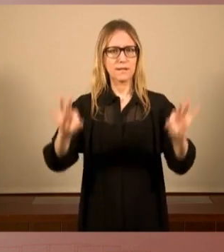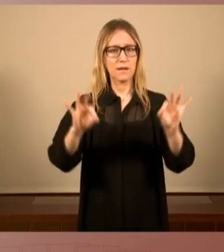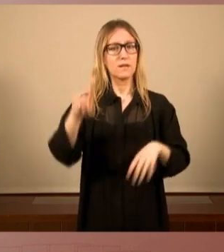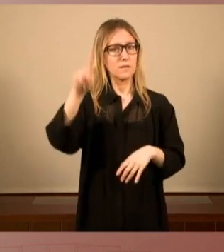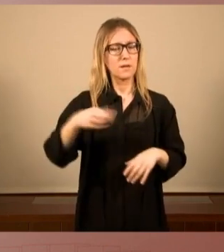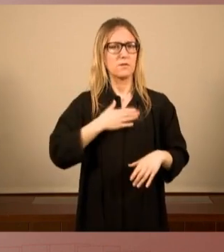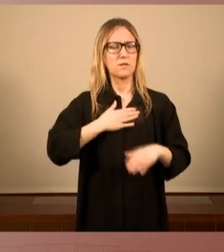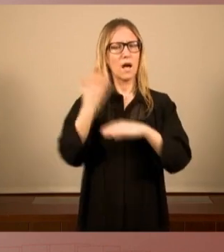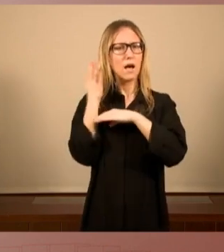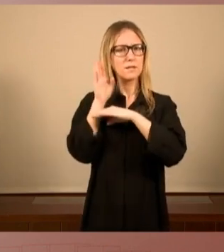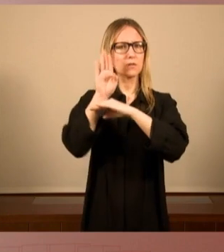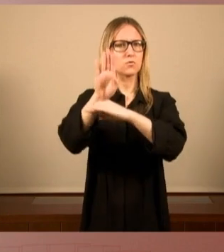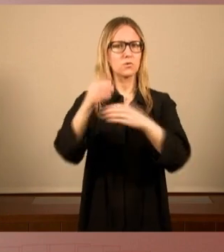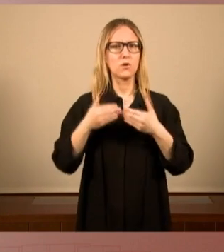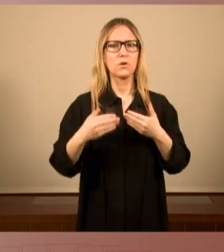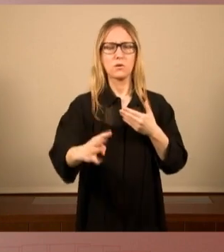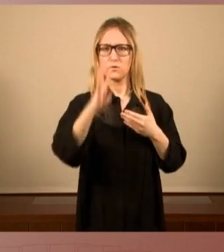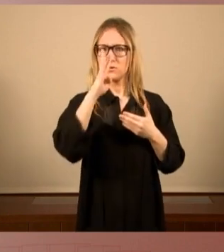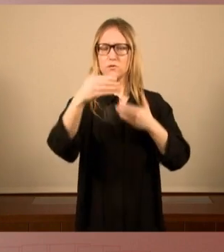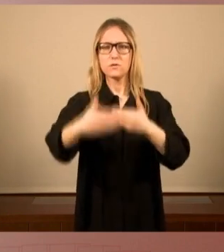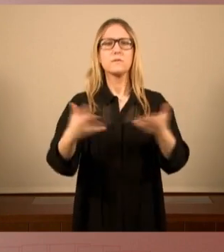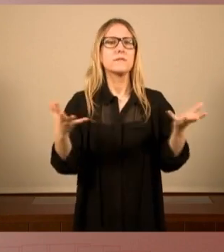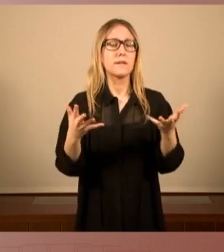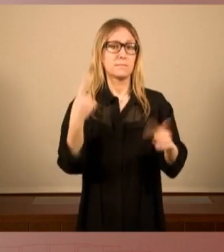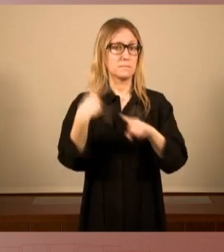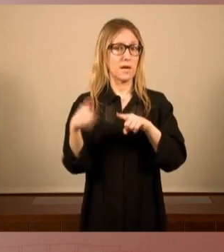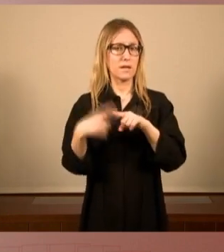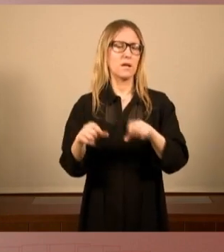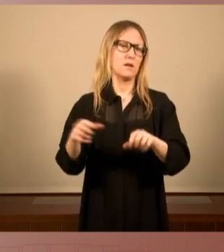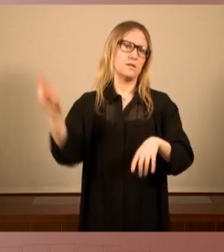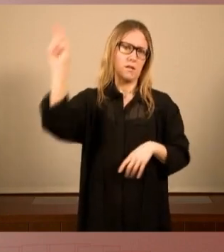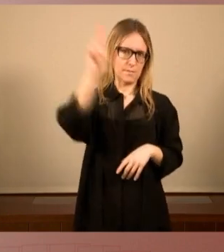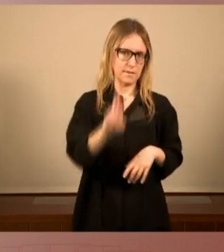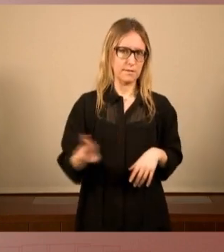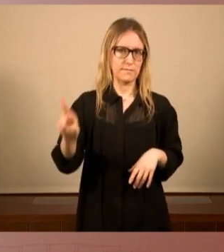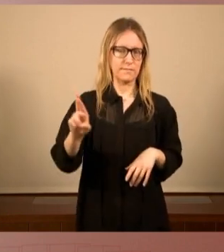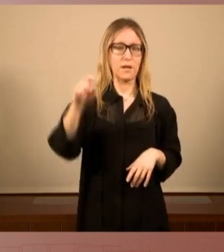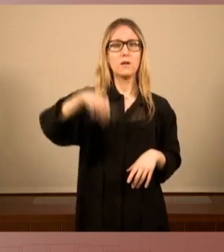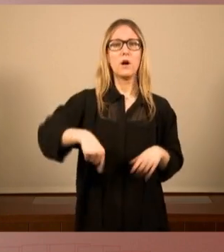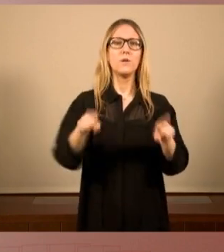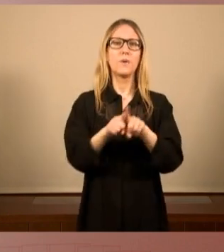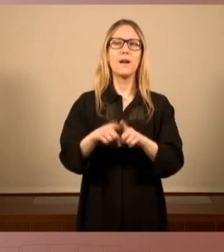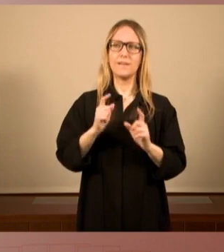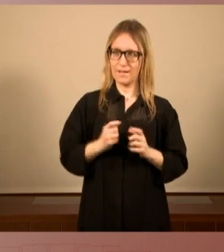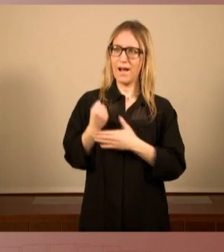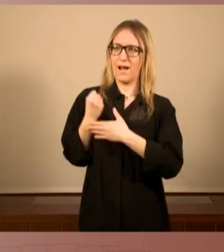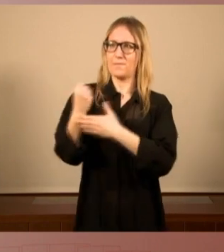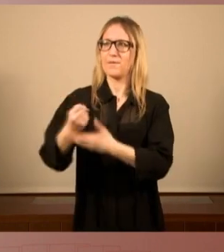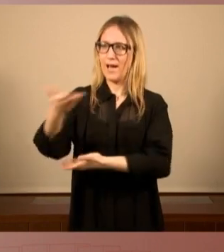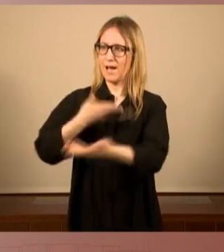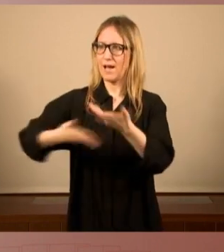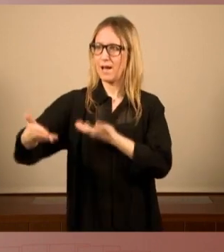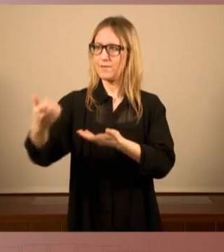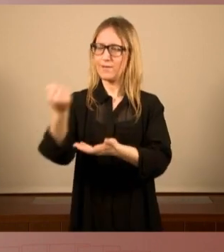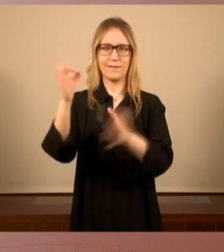en aquesta legislatura, perquè com vam dir i reiterem, això no és un xec en blanc. Aquest acord ja contempla mesures